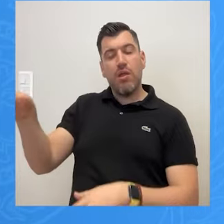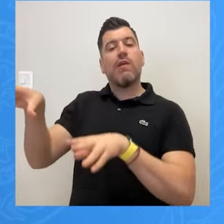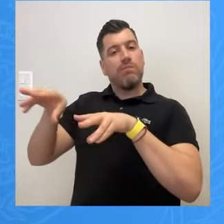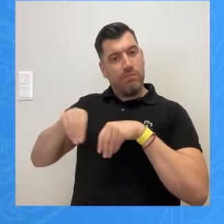κέντρα πρόληψης Υπότιτλοι AUTHORWAVE